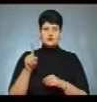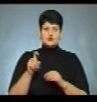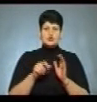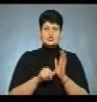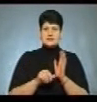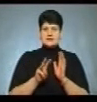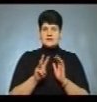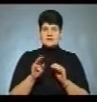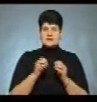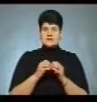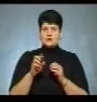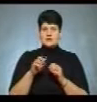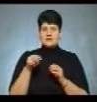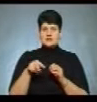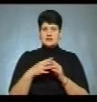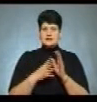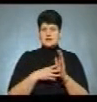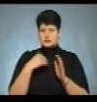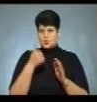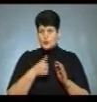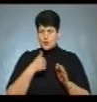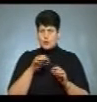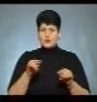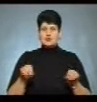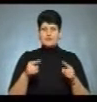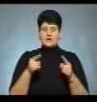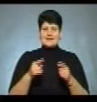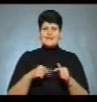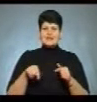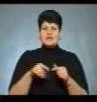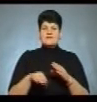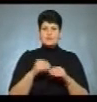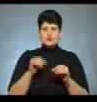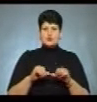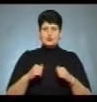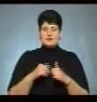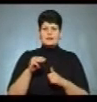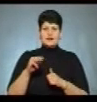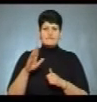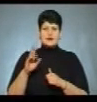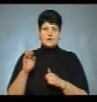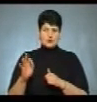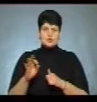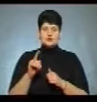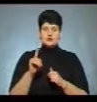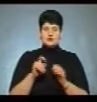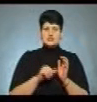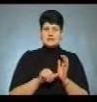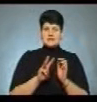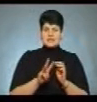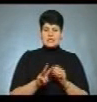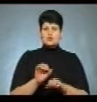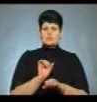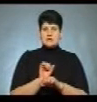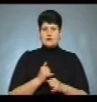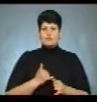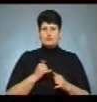10 березня 2019 року, номер 8 про утворення дільничних виборчих комісій в межах ТВО-163 та достроково припинила